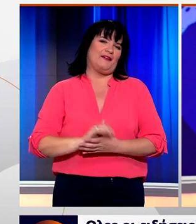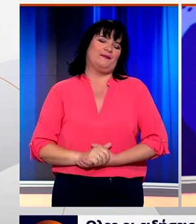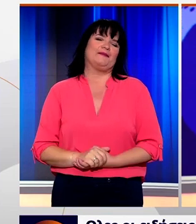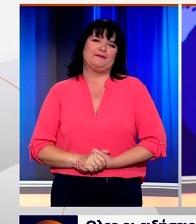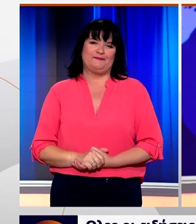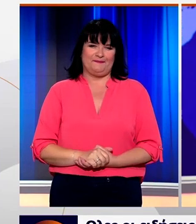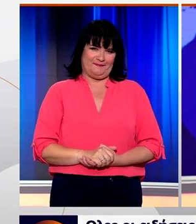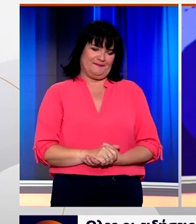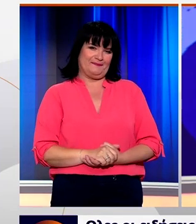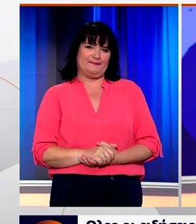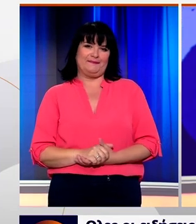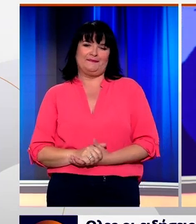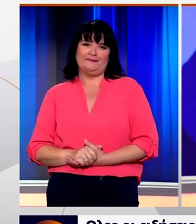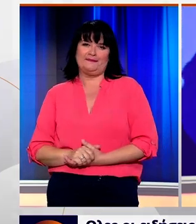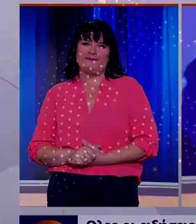Στάη.